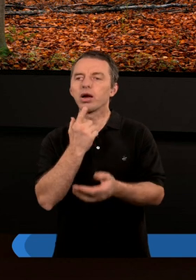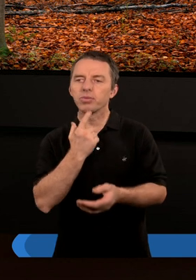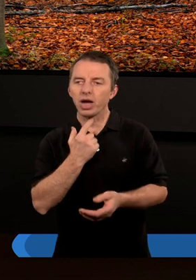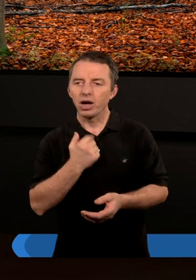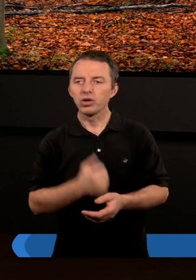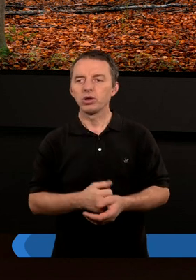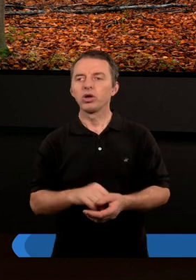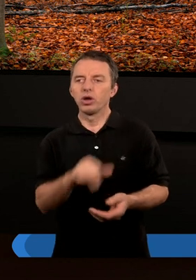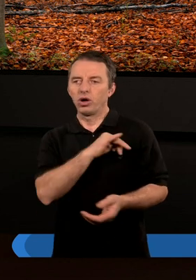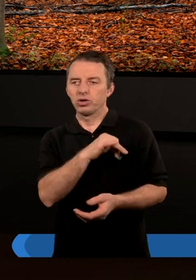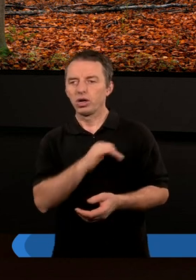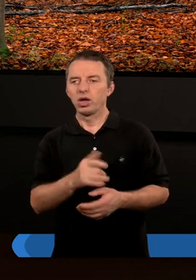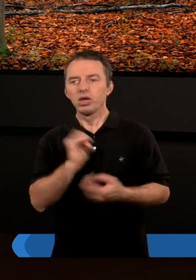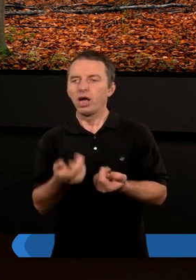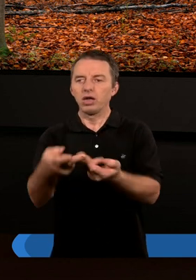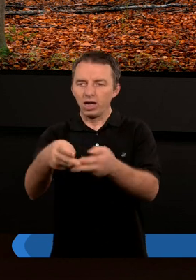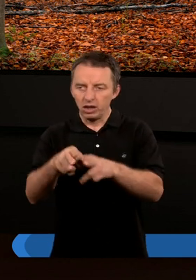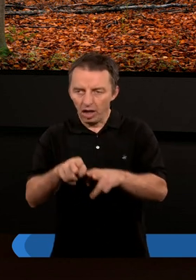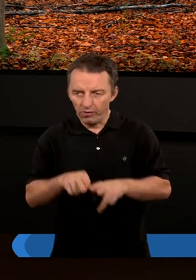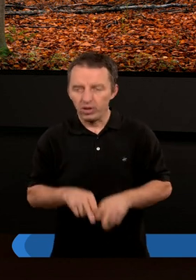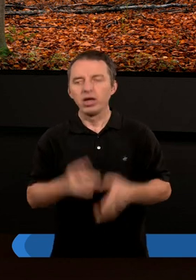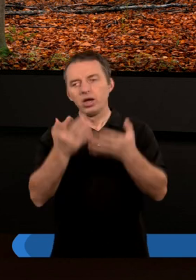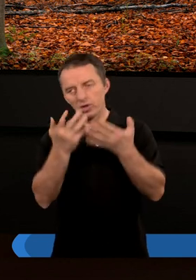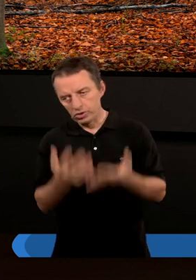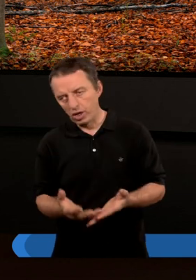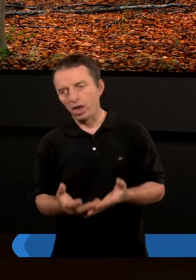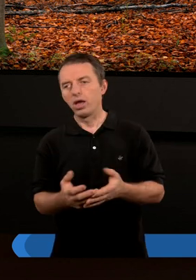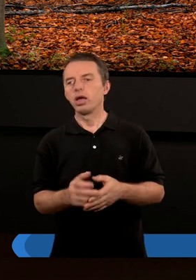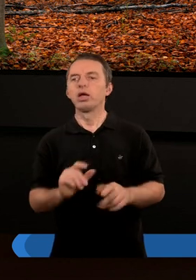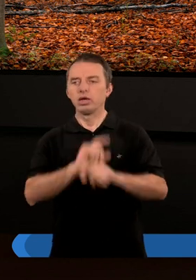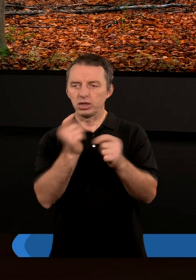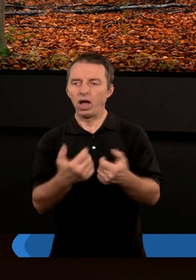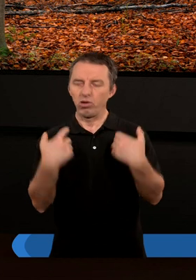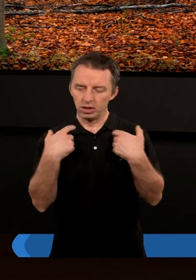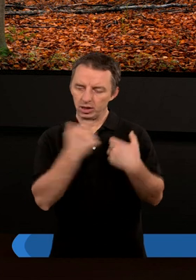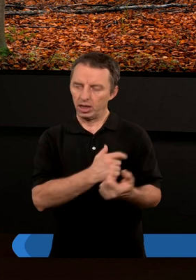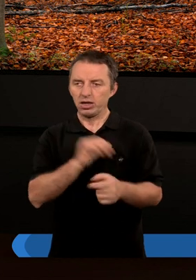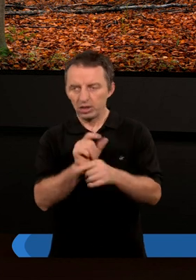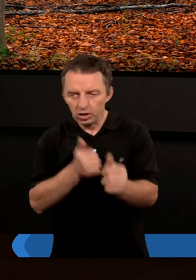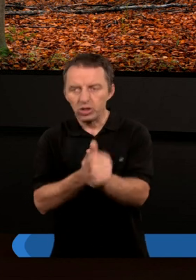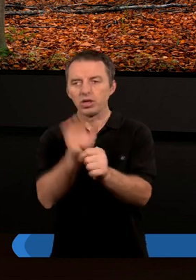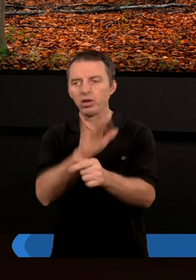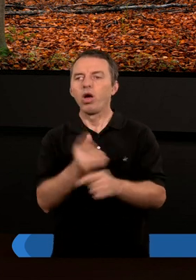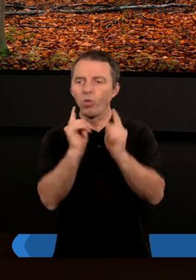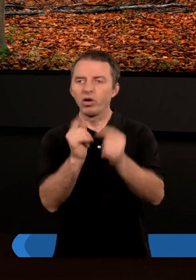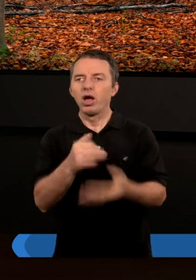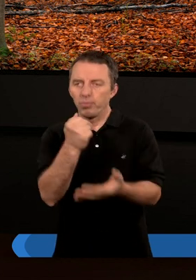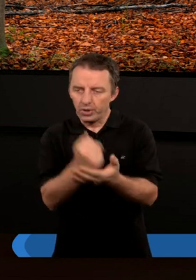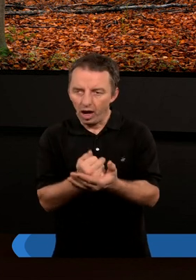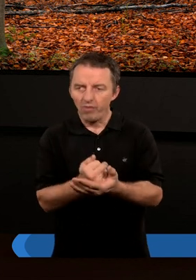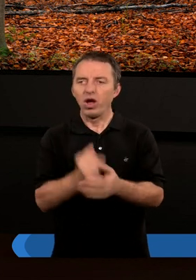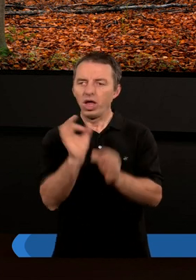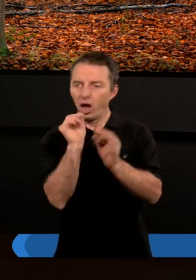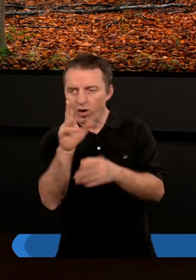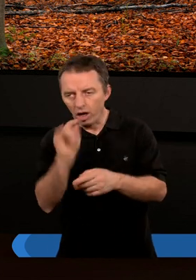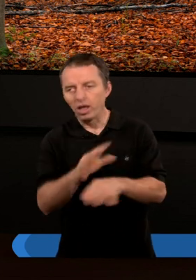pragnienia do grzechu? Jak się nawracamy? Jak naprawdę chcemy podążać całym sercem za Panem Bogiem? Bo uważamy, że prawo